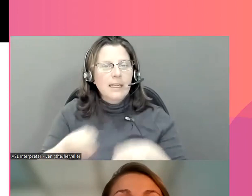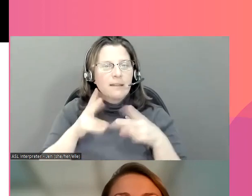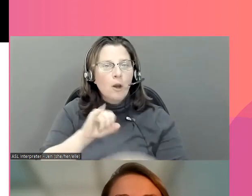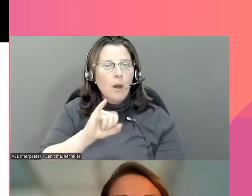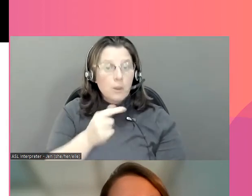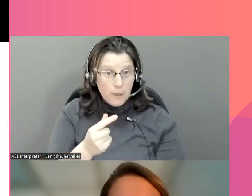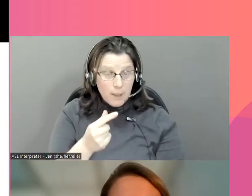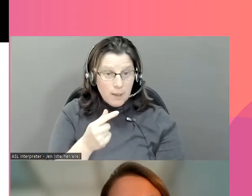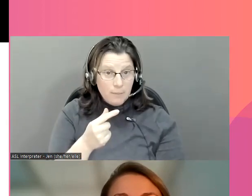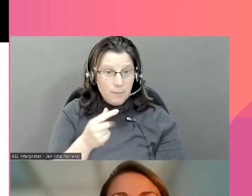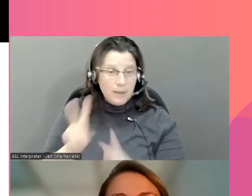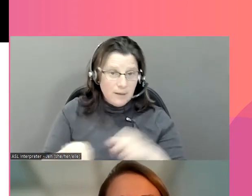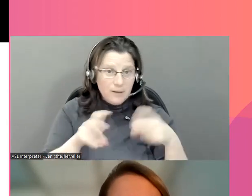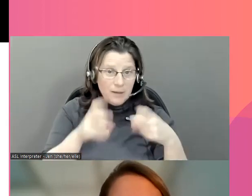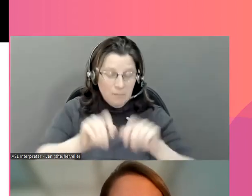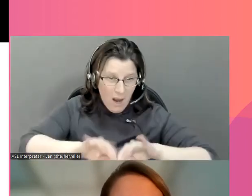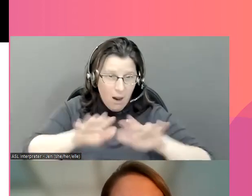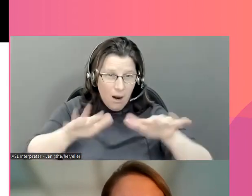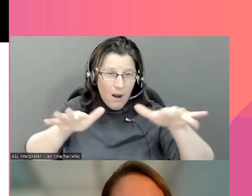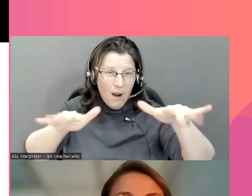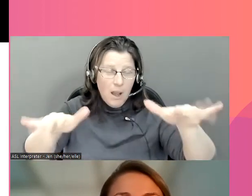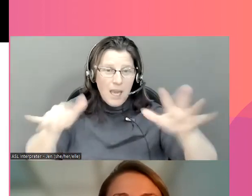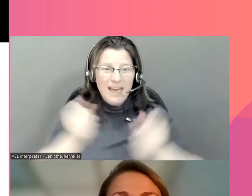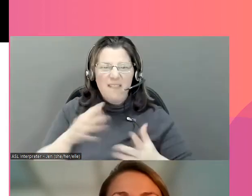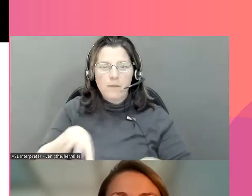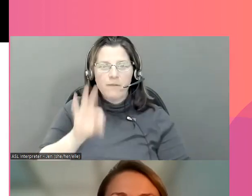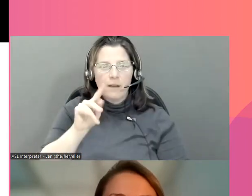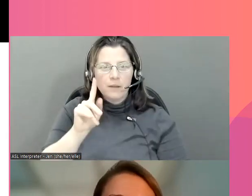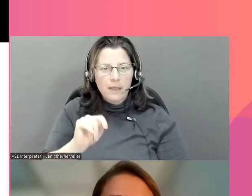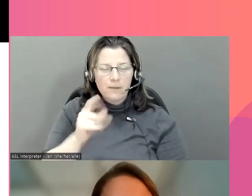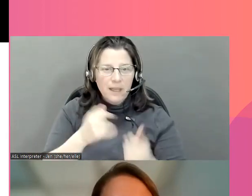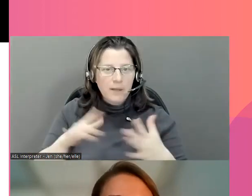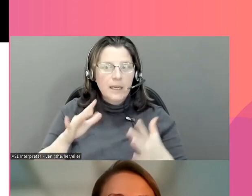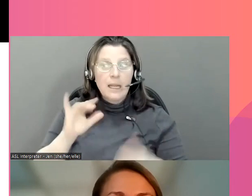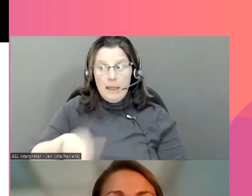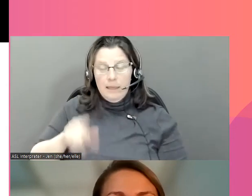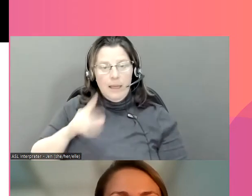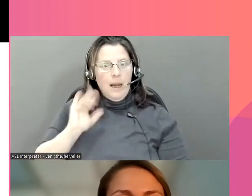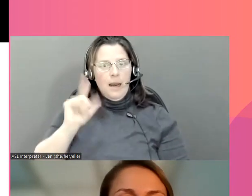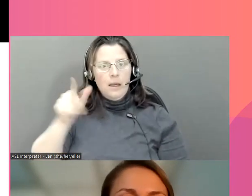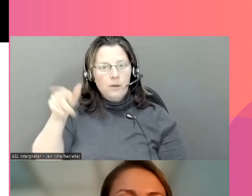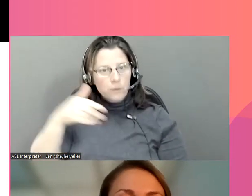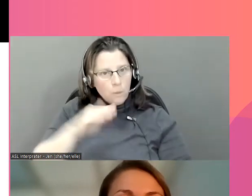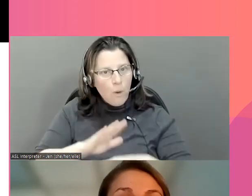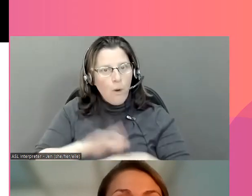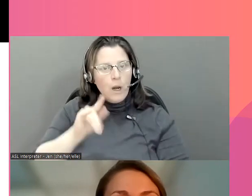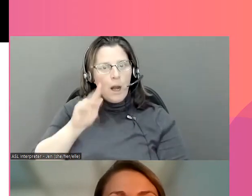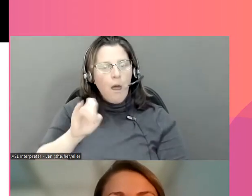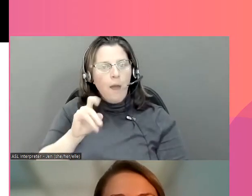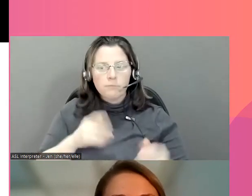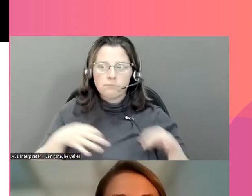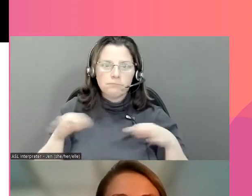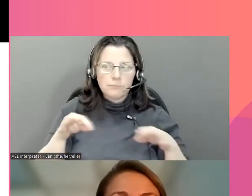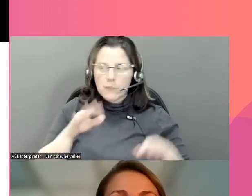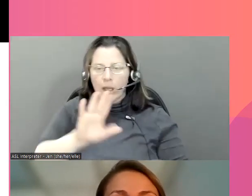et la mettaient dans leurs histoires d'Instagram. Et tout le monde la découvert. Tout le monde l'a mis dans ses histoires. Alors, elle a fait une vidéo en direct ce jour-là expliquant